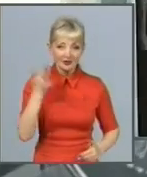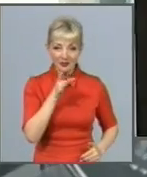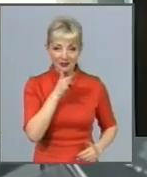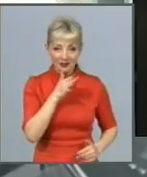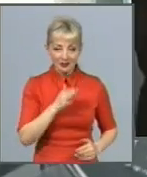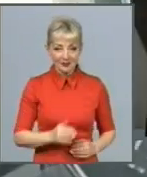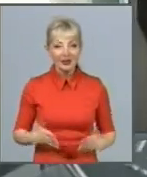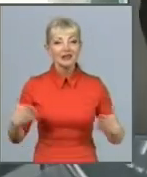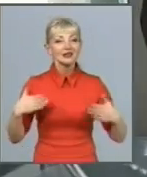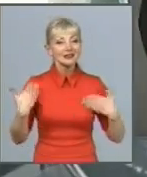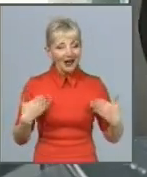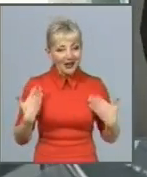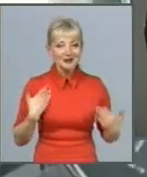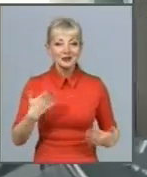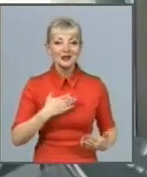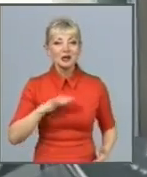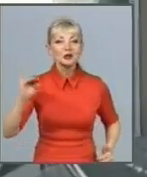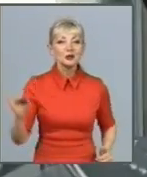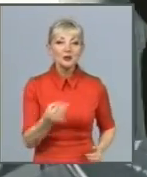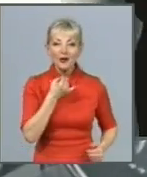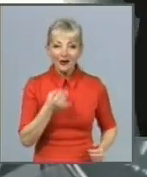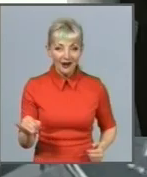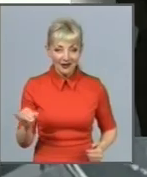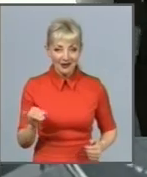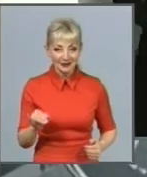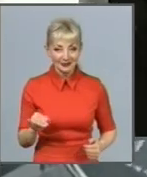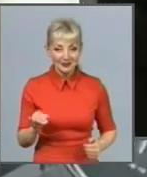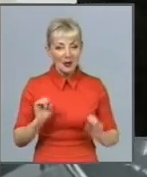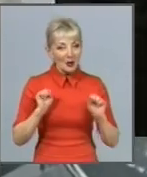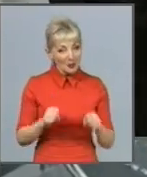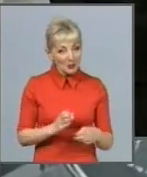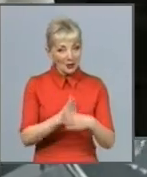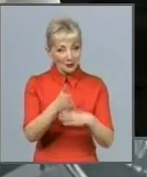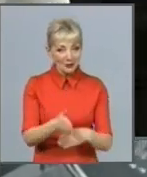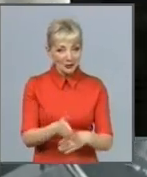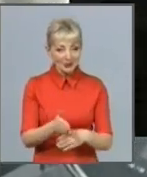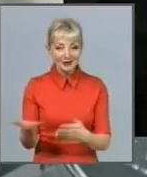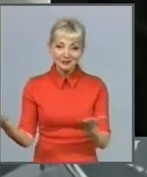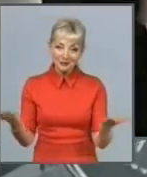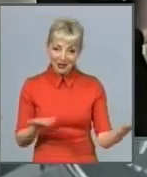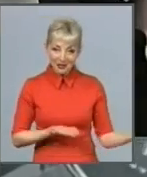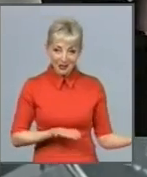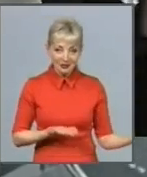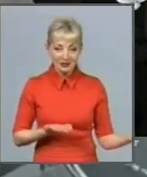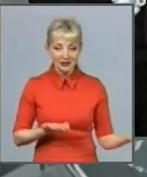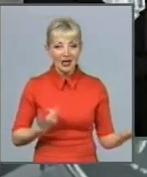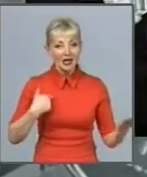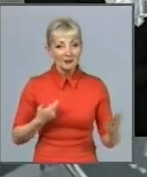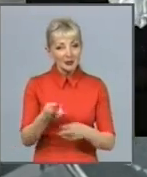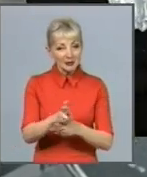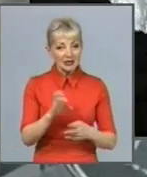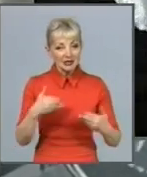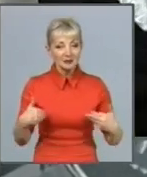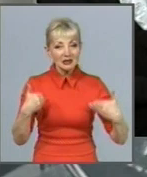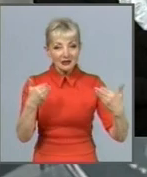Здравствуйте, наші ювіляри! Можна два в гості? Так, пожалуй. Ви прийшли з подробленнями наймолодих і